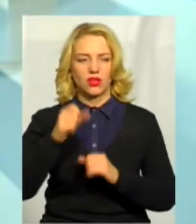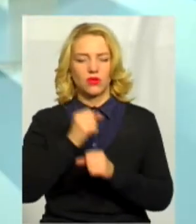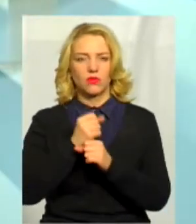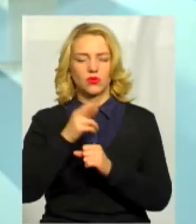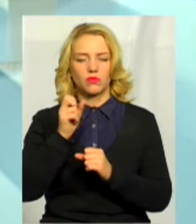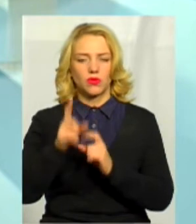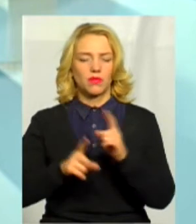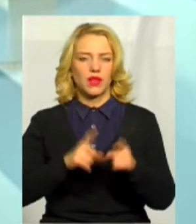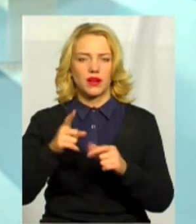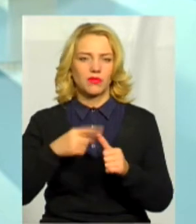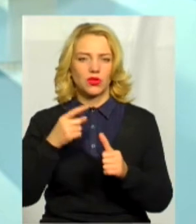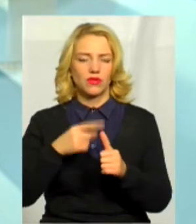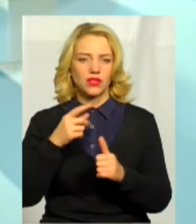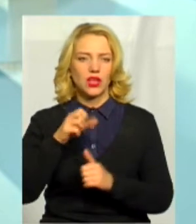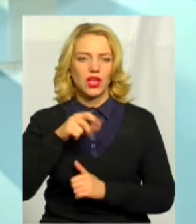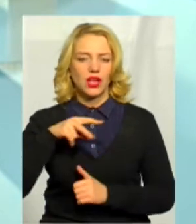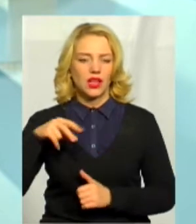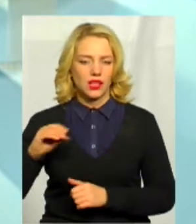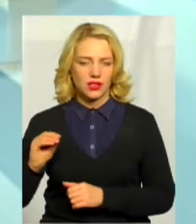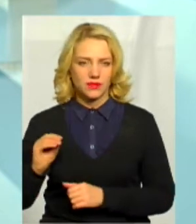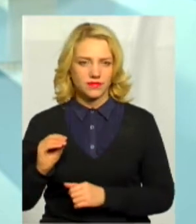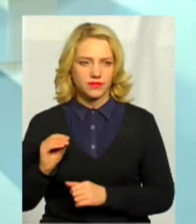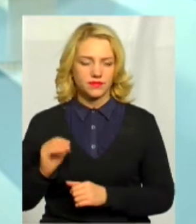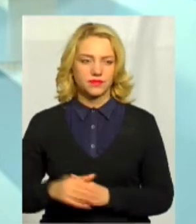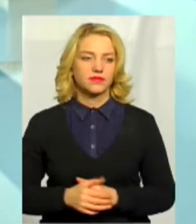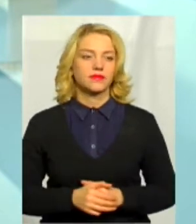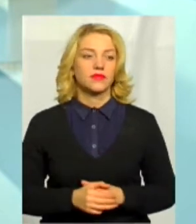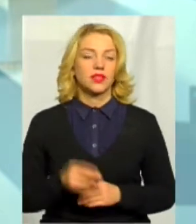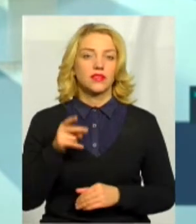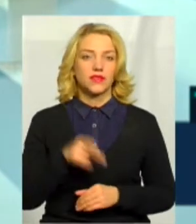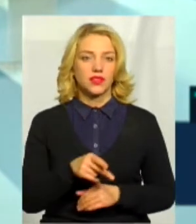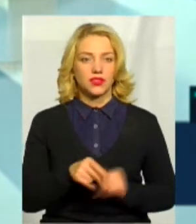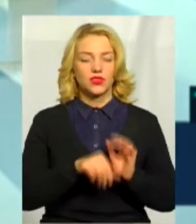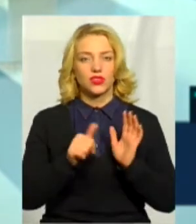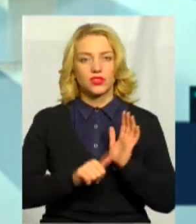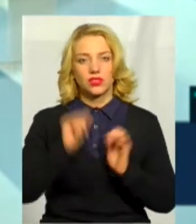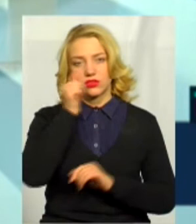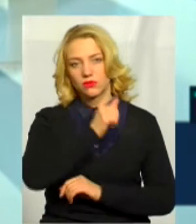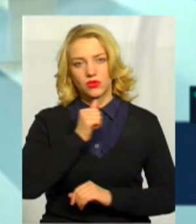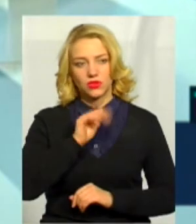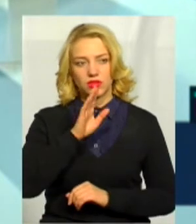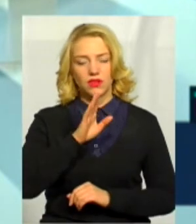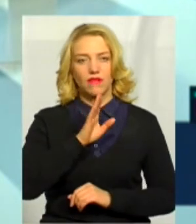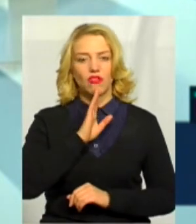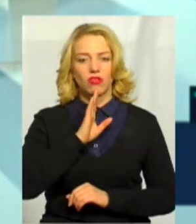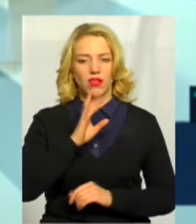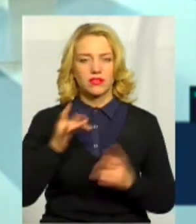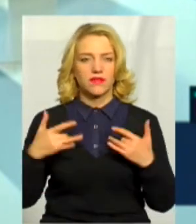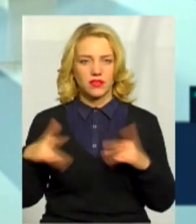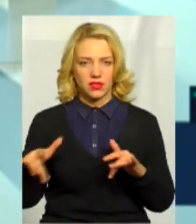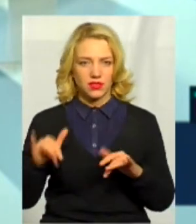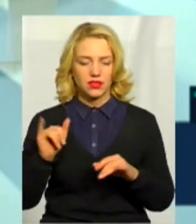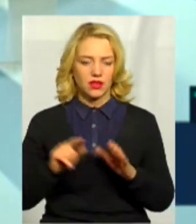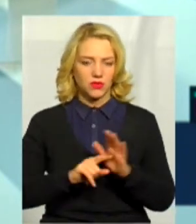переіменуванню, але в 2016 році вона звільнилася. І розпочав